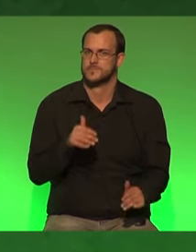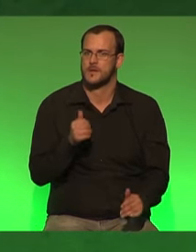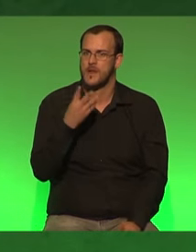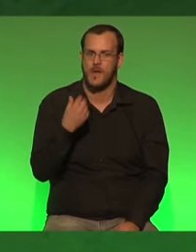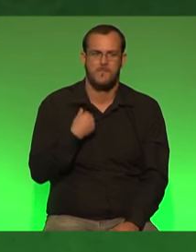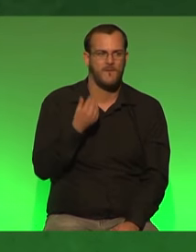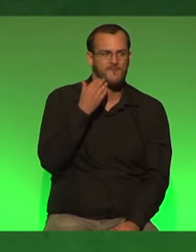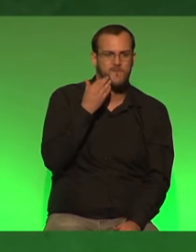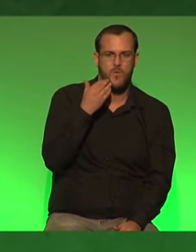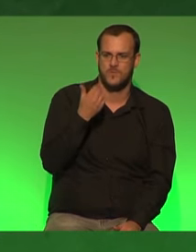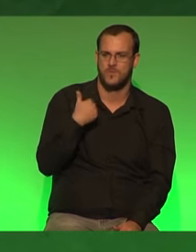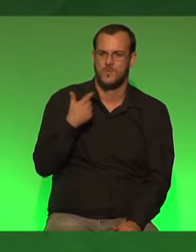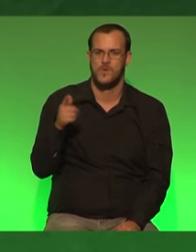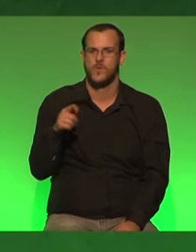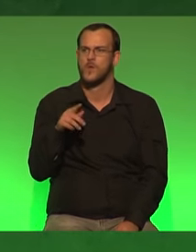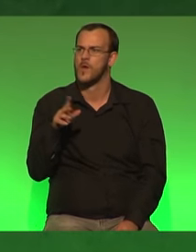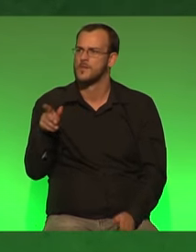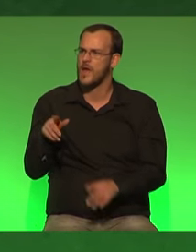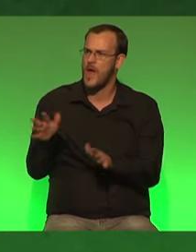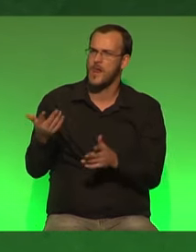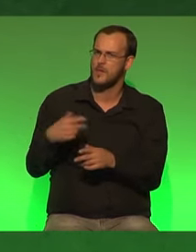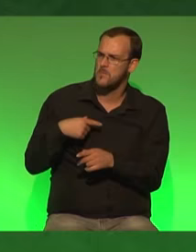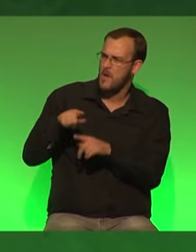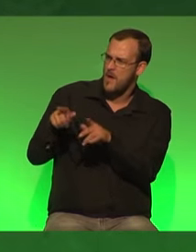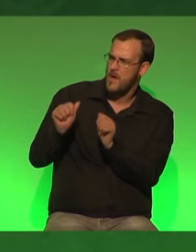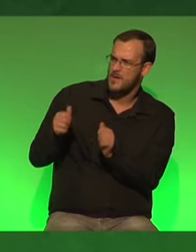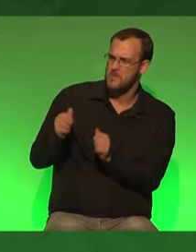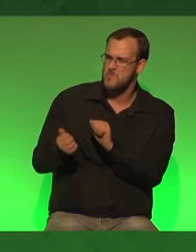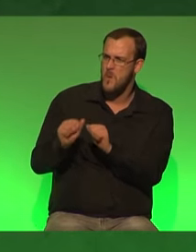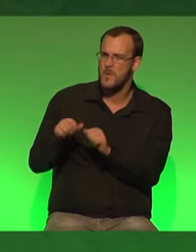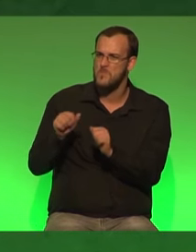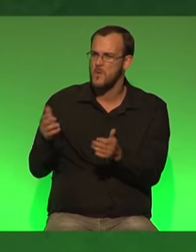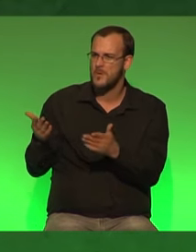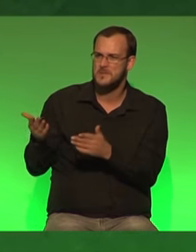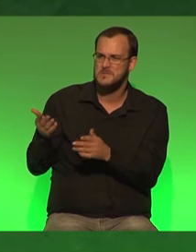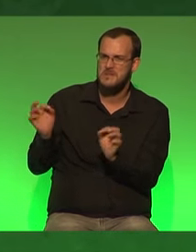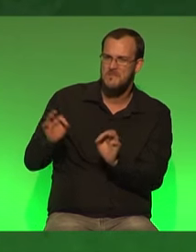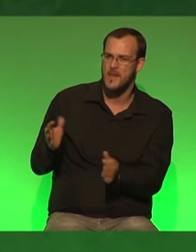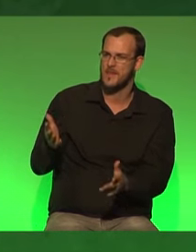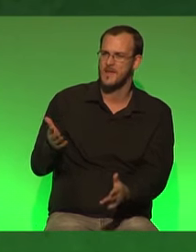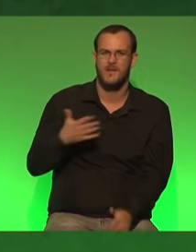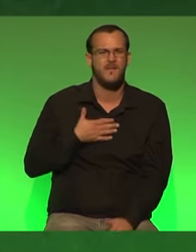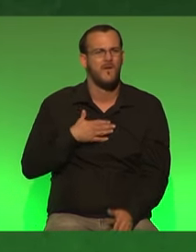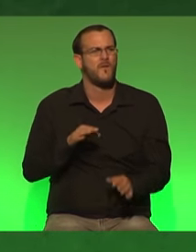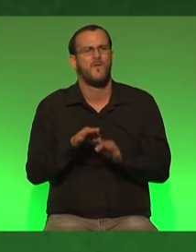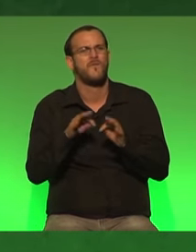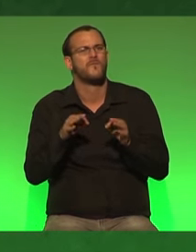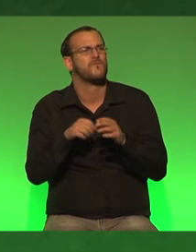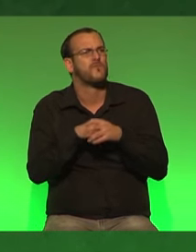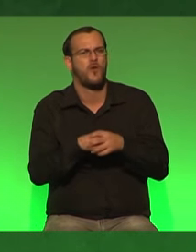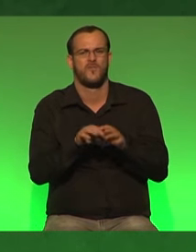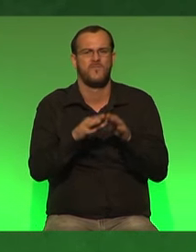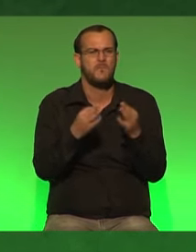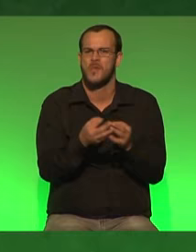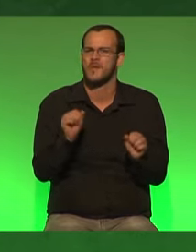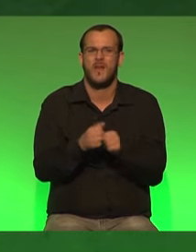wohnung mein zuhause in spekulationsobjekt geworden ist wenn ich mit meinen freunden und meiner familie nicht mehr ins freibad gehen kann